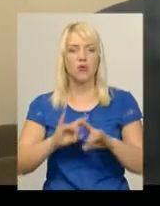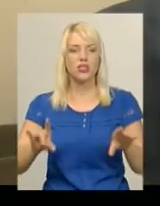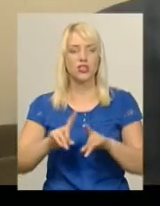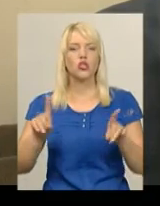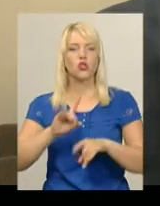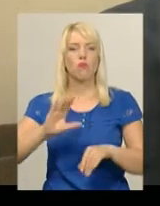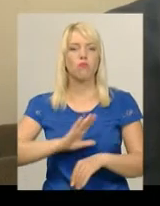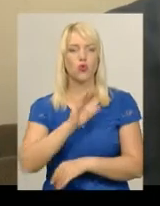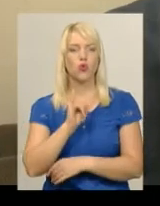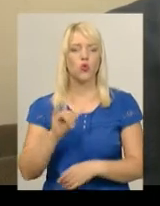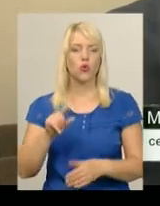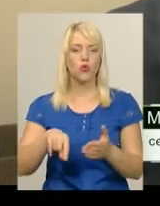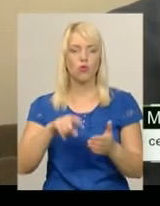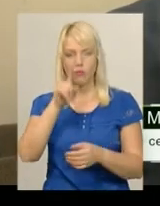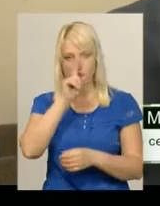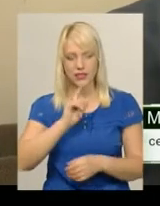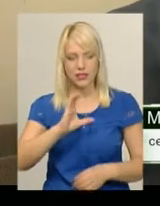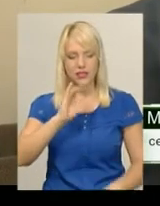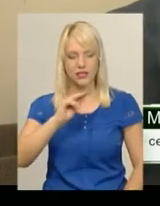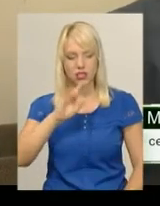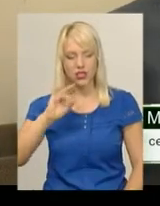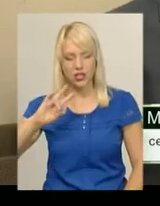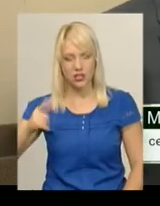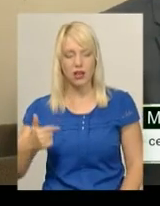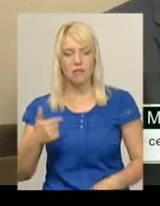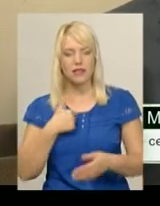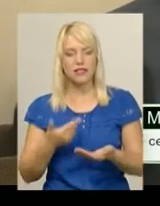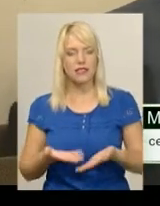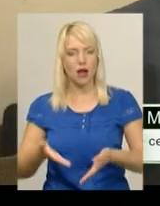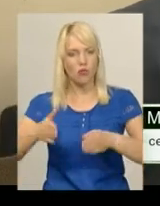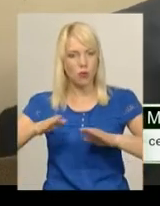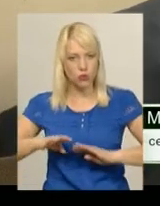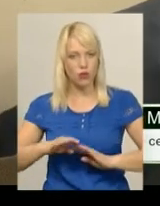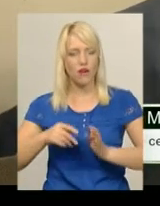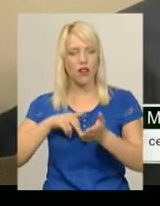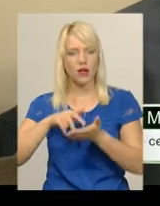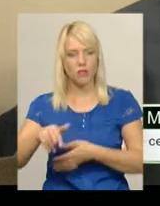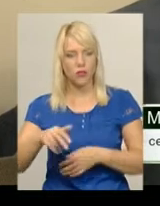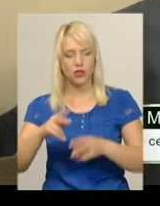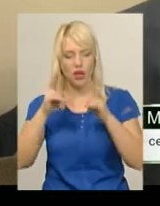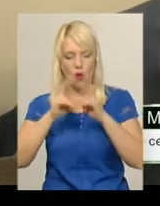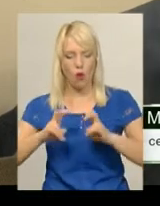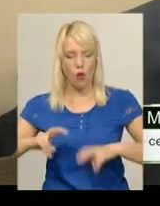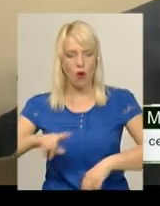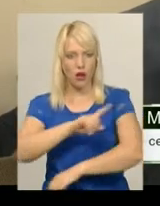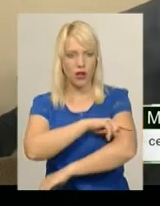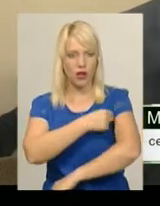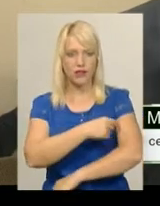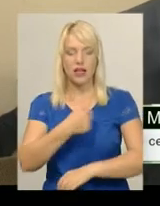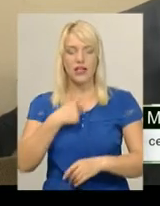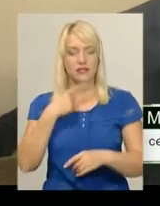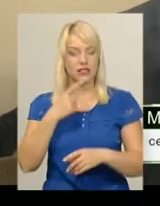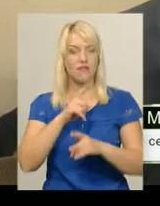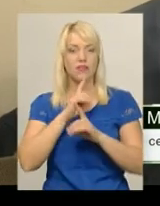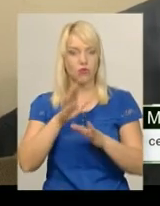запропонували пройти огляд на газоаналізаторі. Я сказав, що я не відбуваюся від проходження,